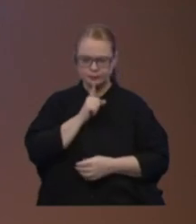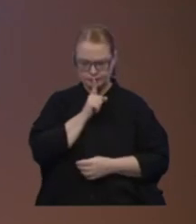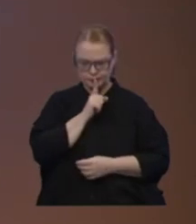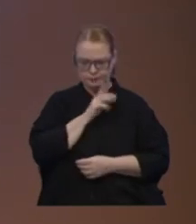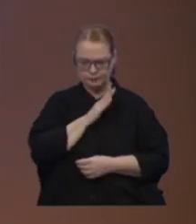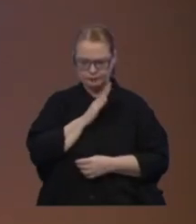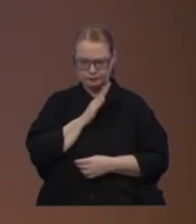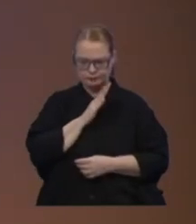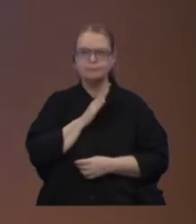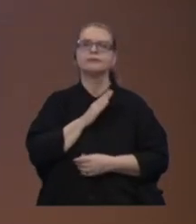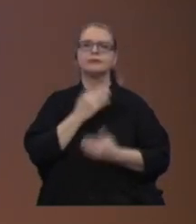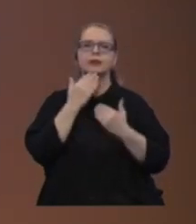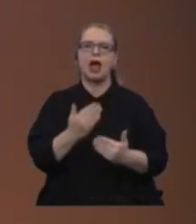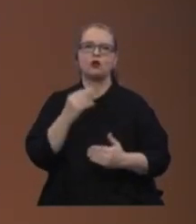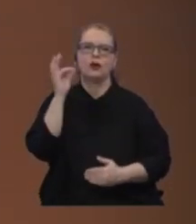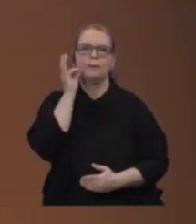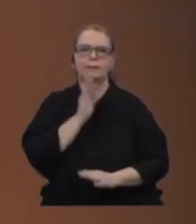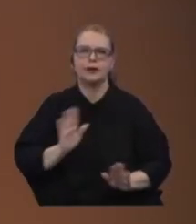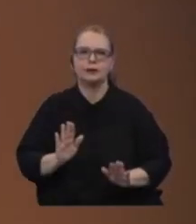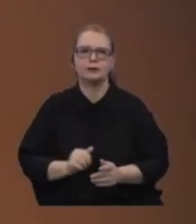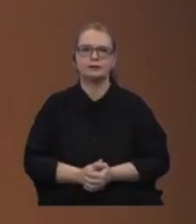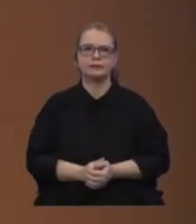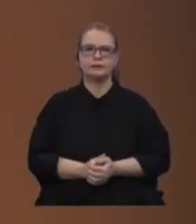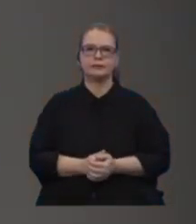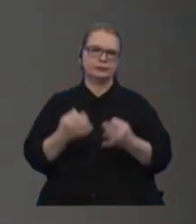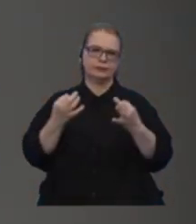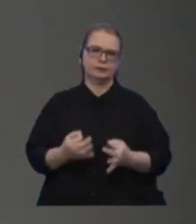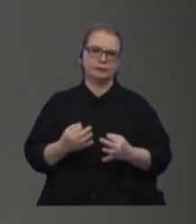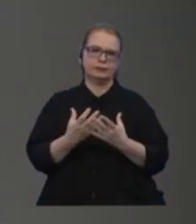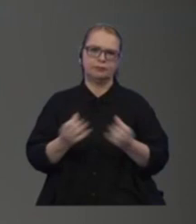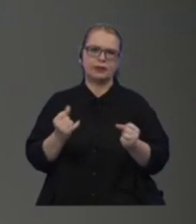Ďakujem pekne. Ďakujem pekne.